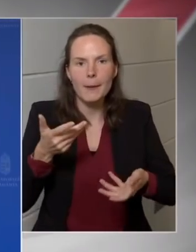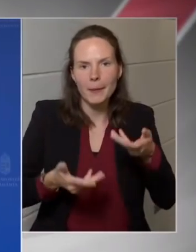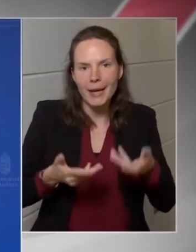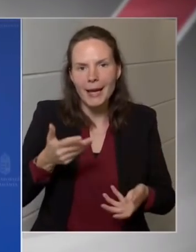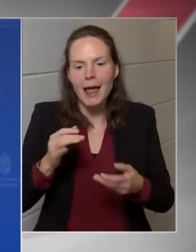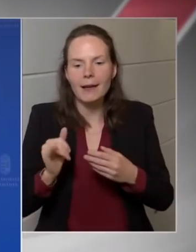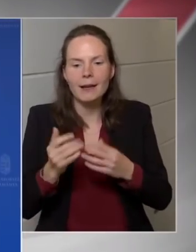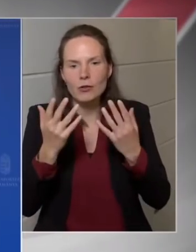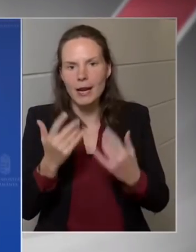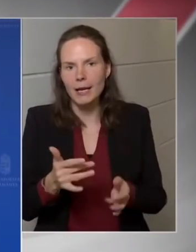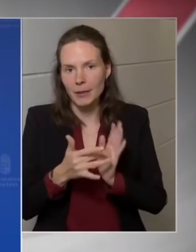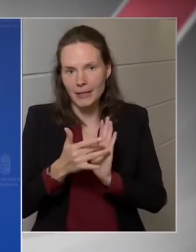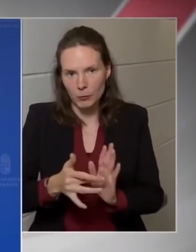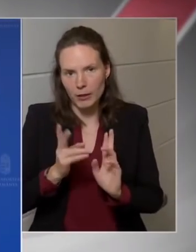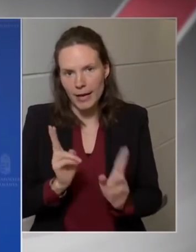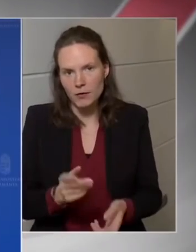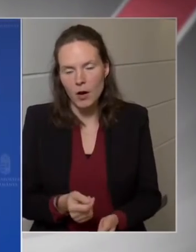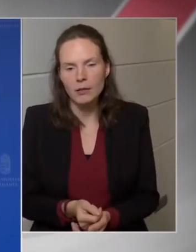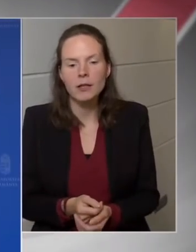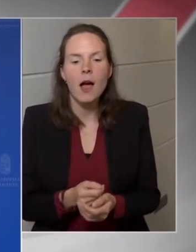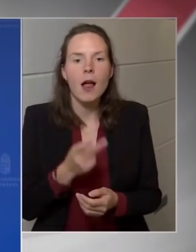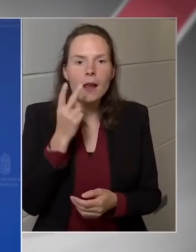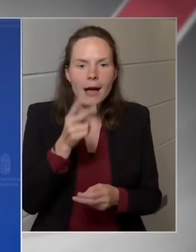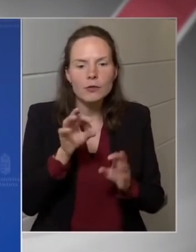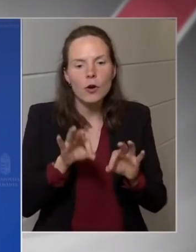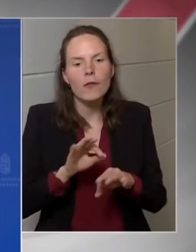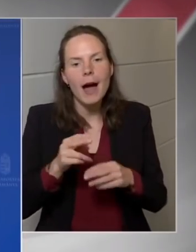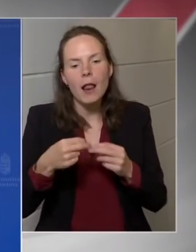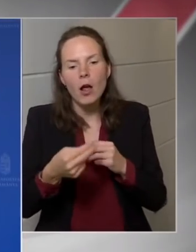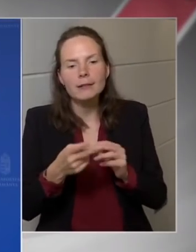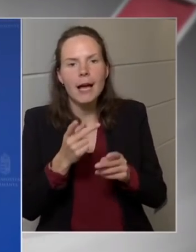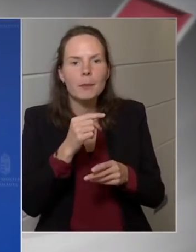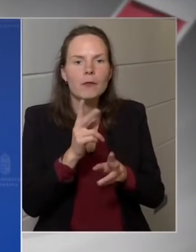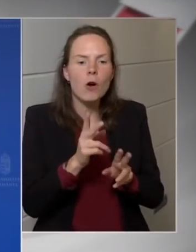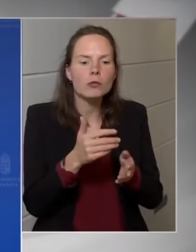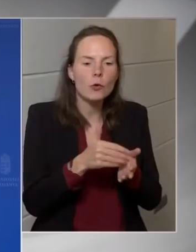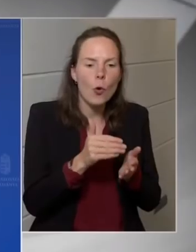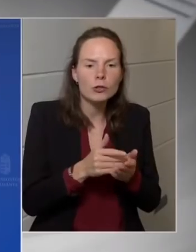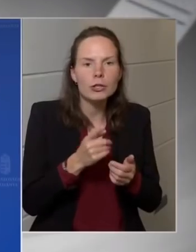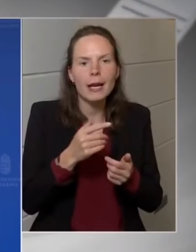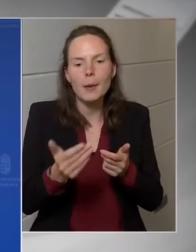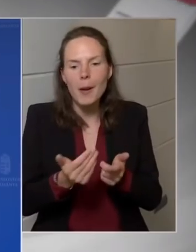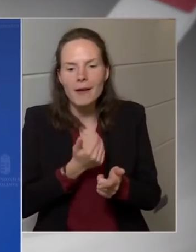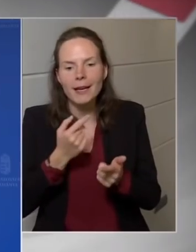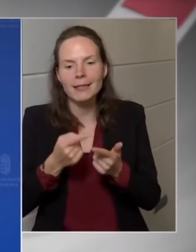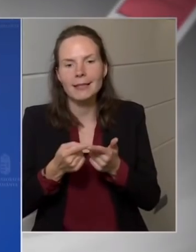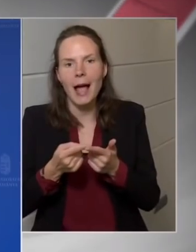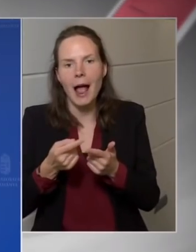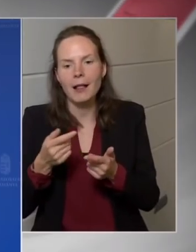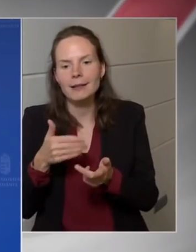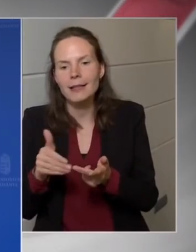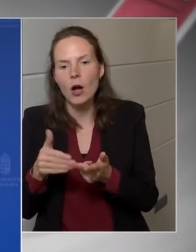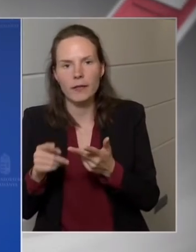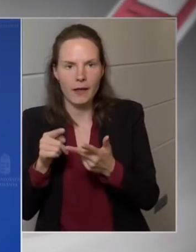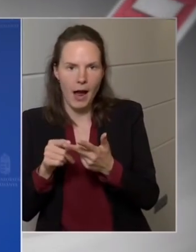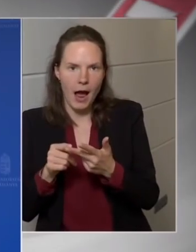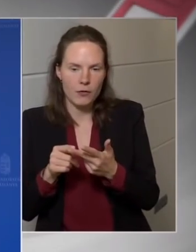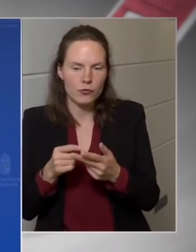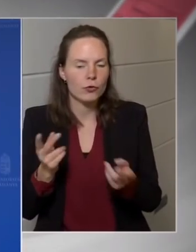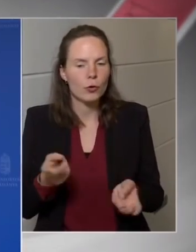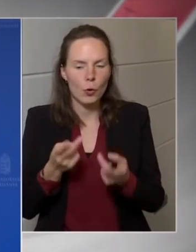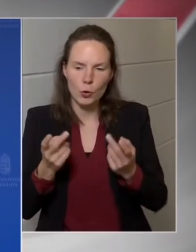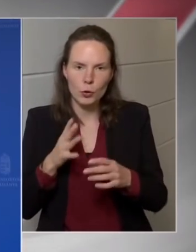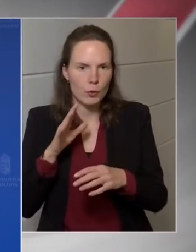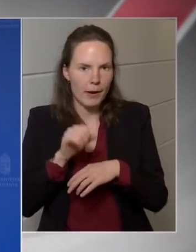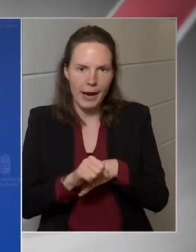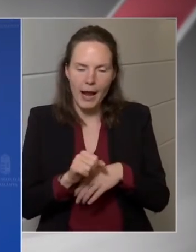állít elő a vállalat. Látni fogjuk, mi van a költségben, mi van a bevételben, mi van a kiadásban. Ez könnyen meg lehet állapítani, hogy